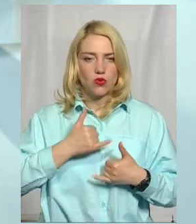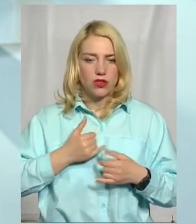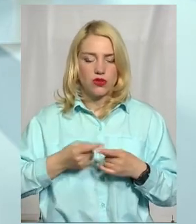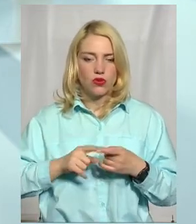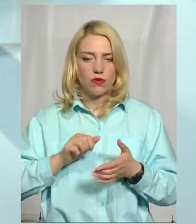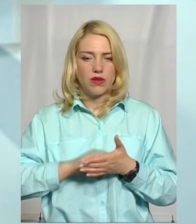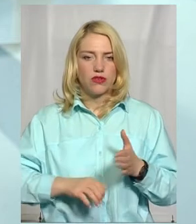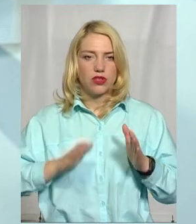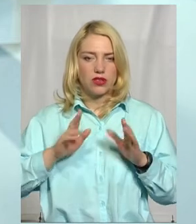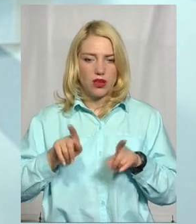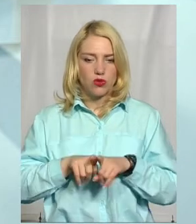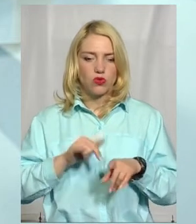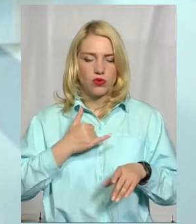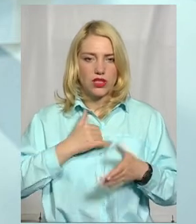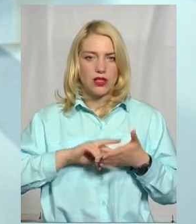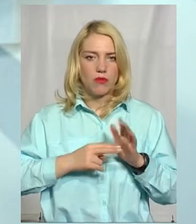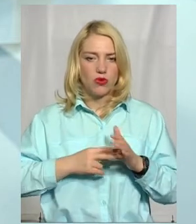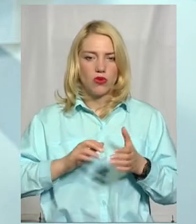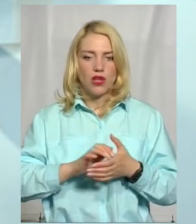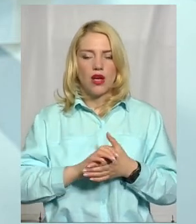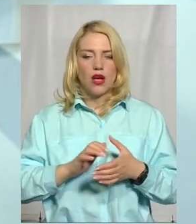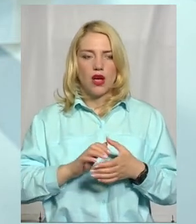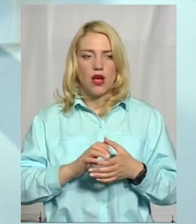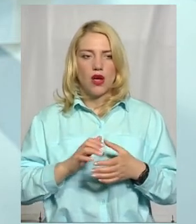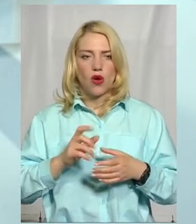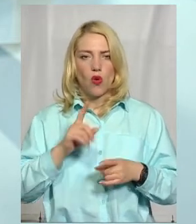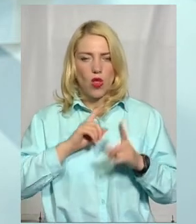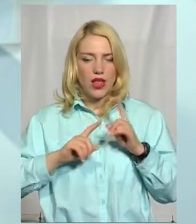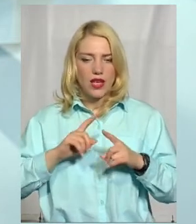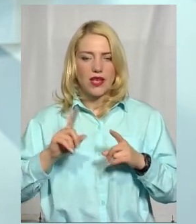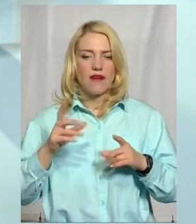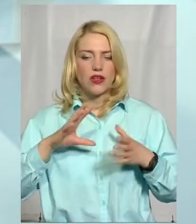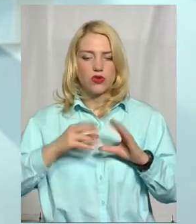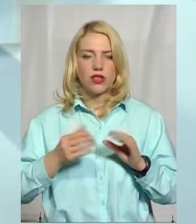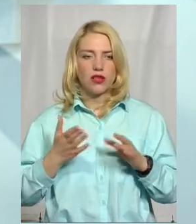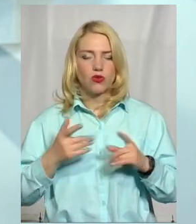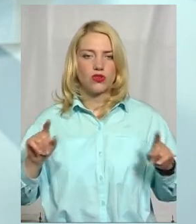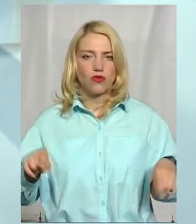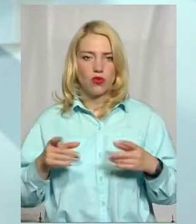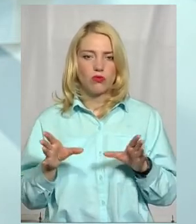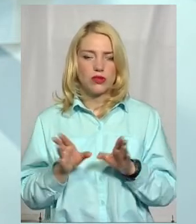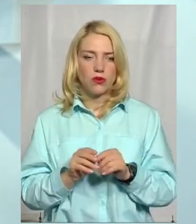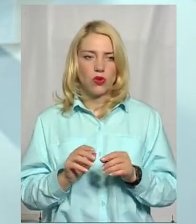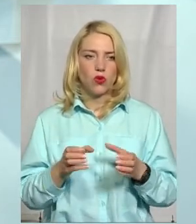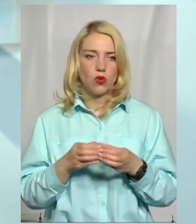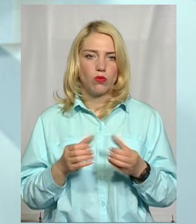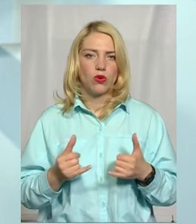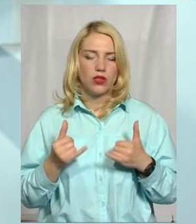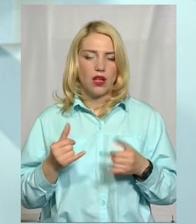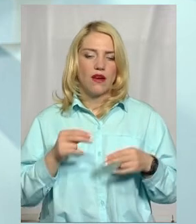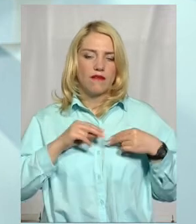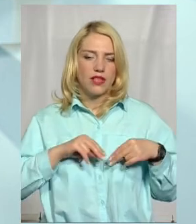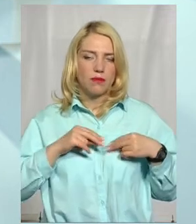з цього приводу також запланована колегія, за результатами якої ми створимо спільну групу для